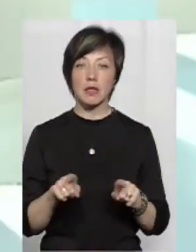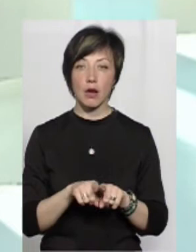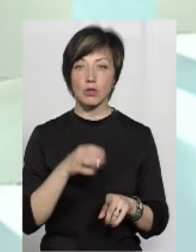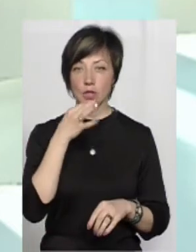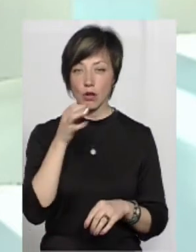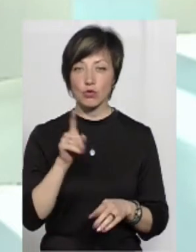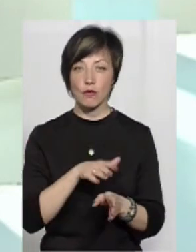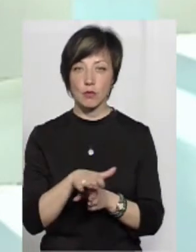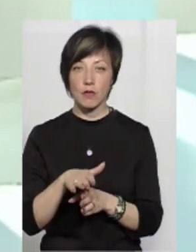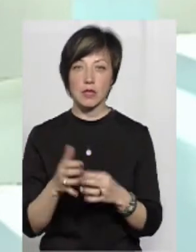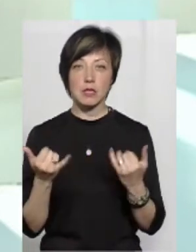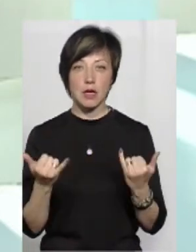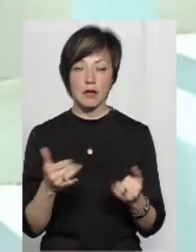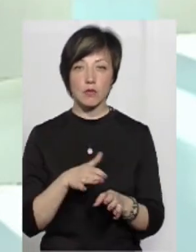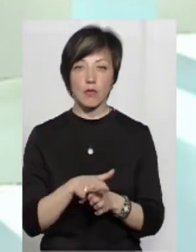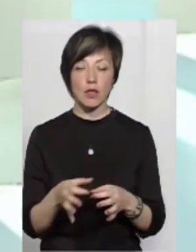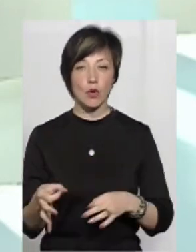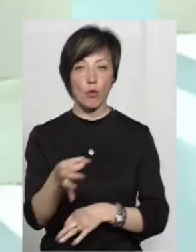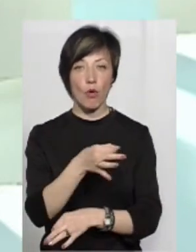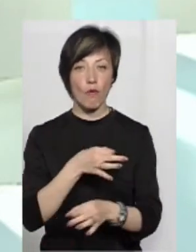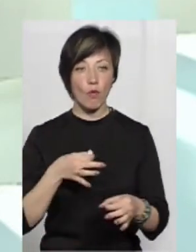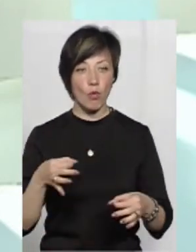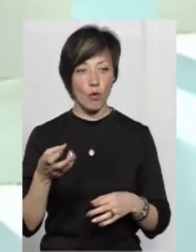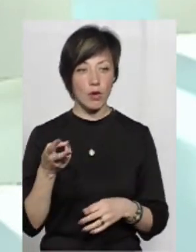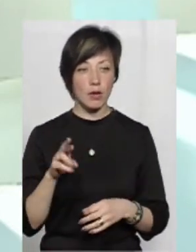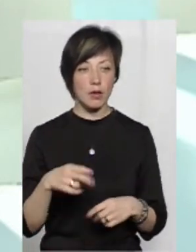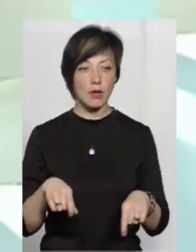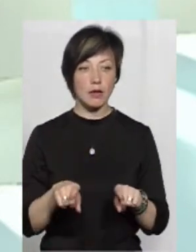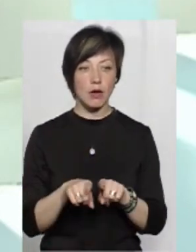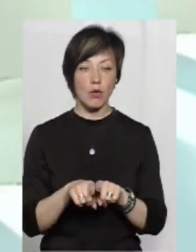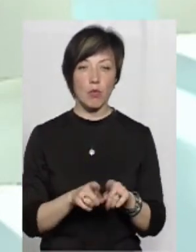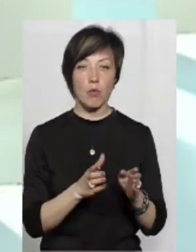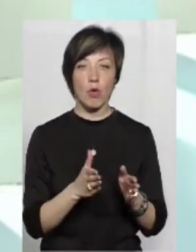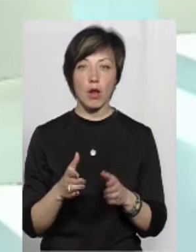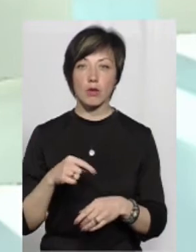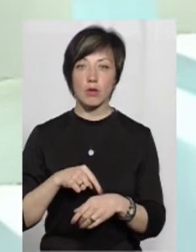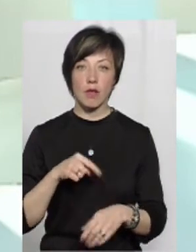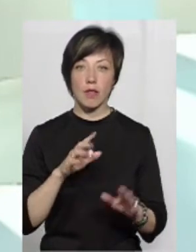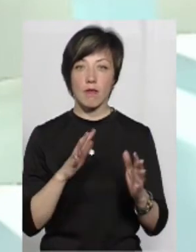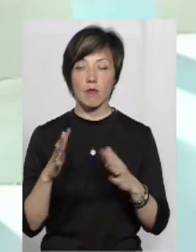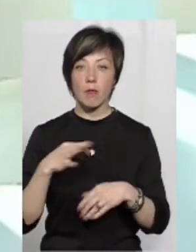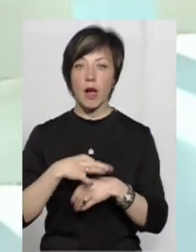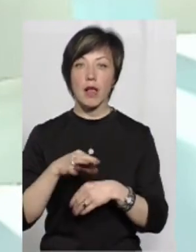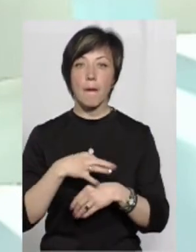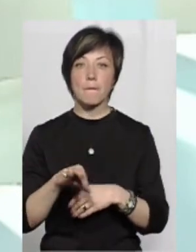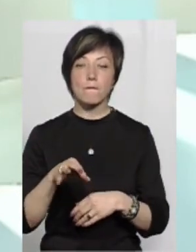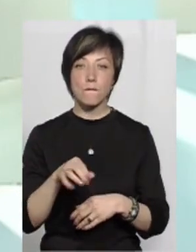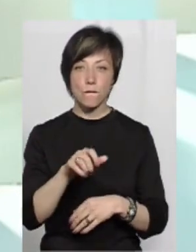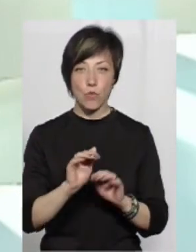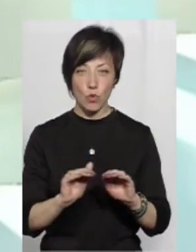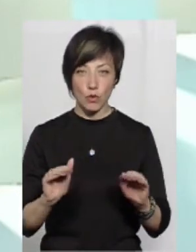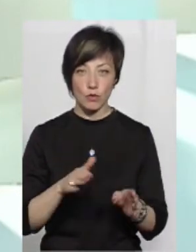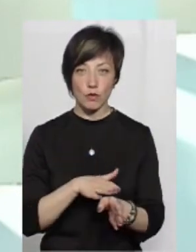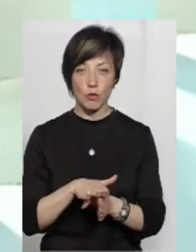скажу, що відбувається. Наразі відбувається обговорення такого порядку реагування на випадки булінгу. Воно